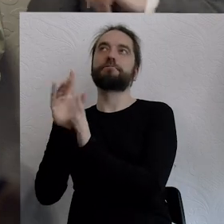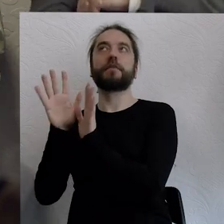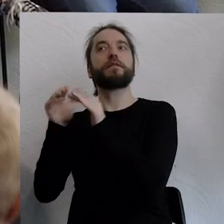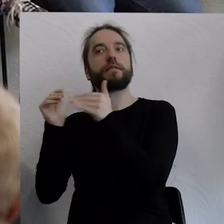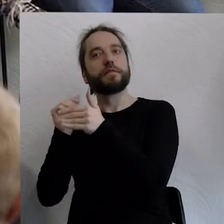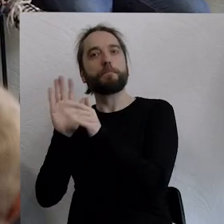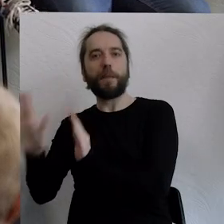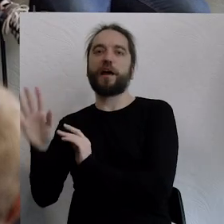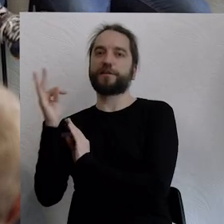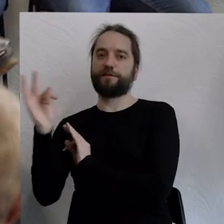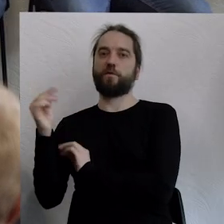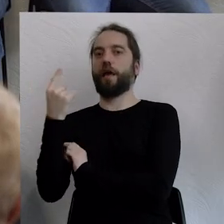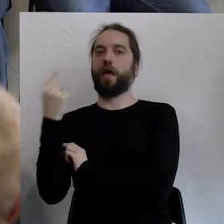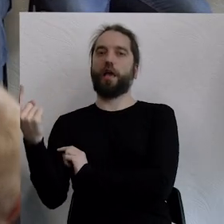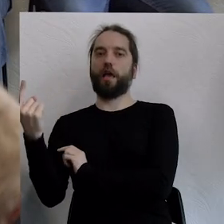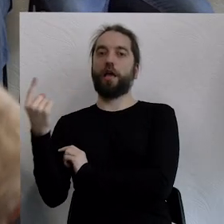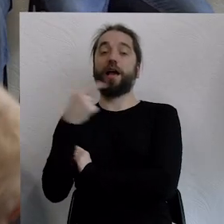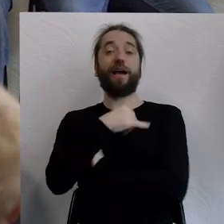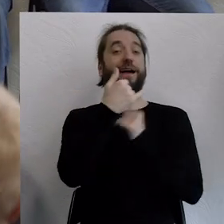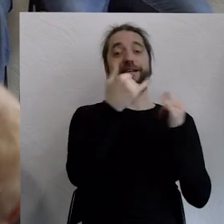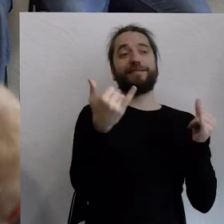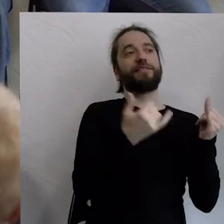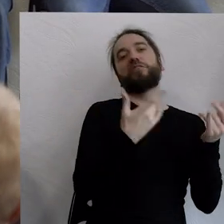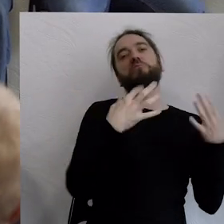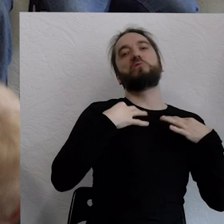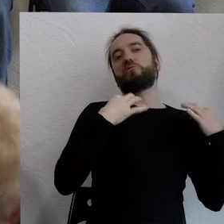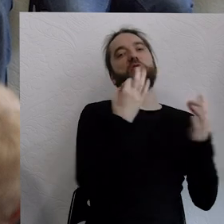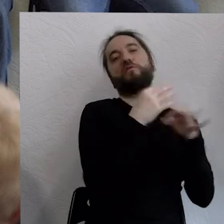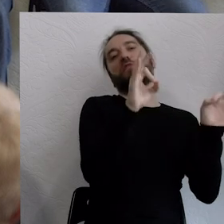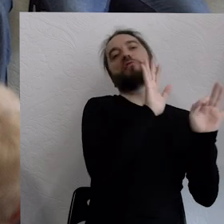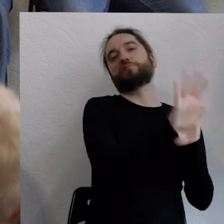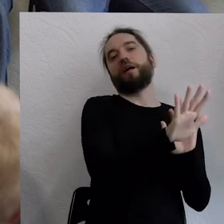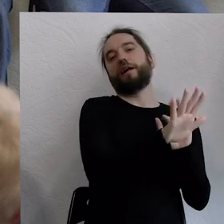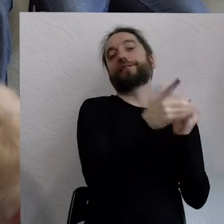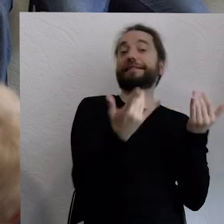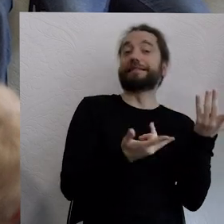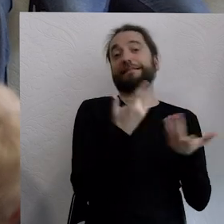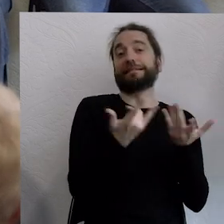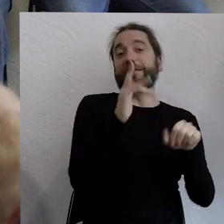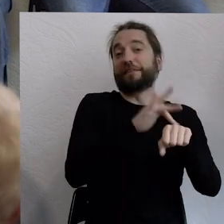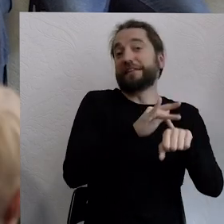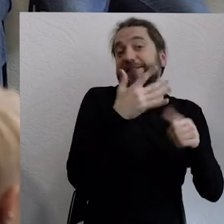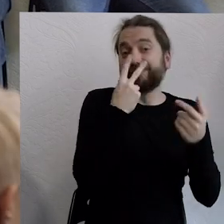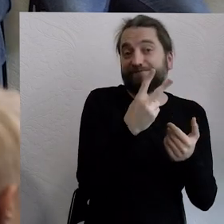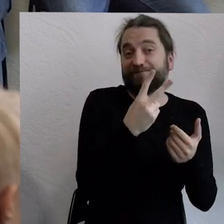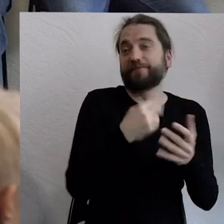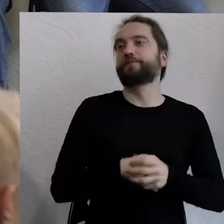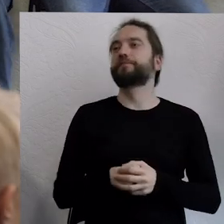sympatyczne, ale to jak widać ludziom nie starcza i bardzo dobrze. Dzięki. Dziemy mikrofon tutaj do przodu.